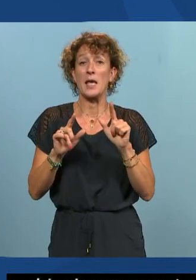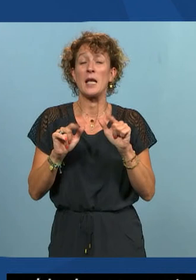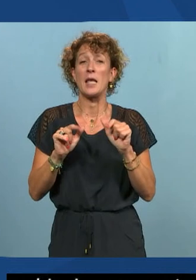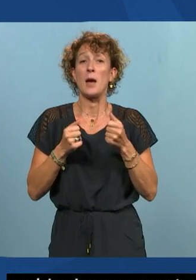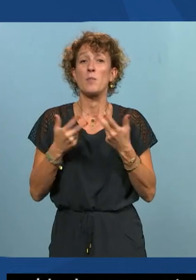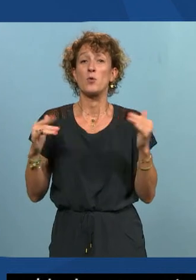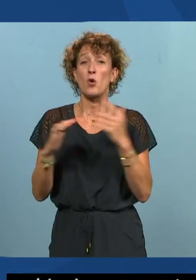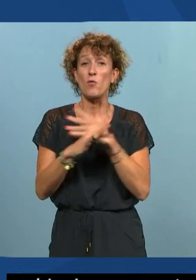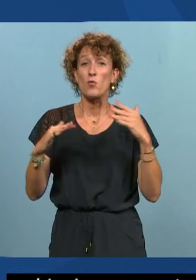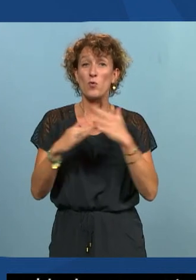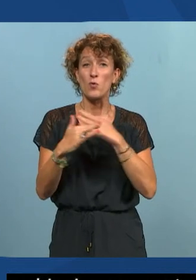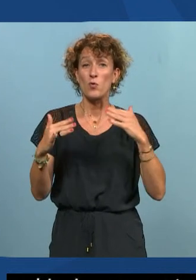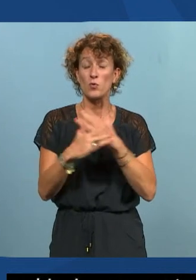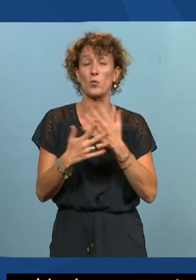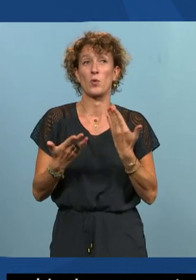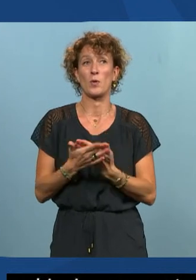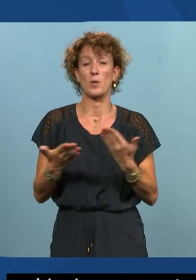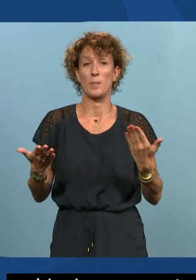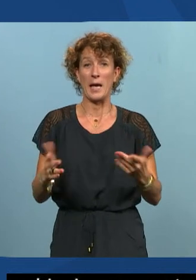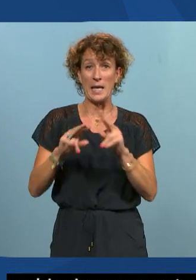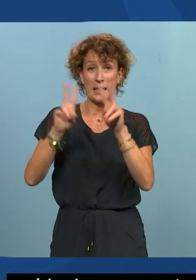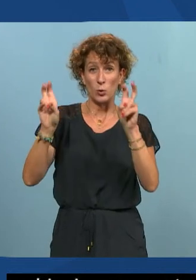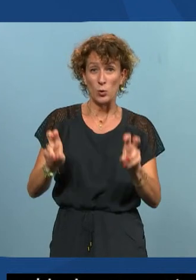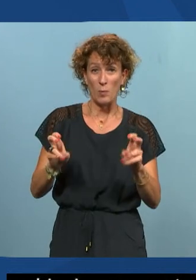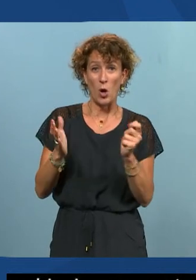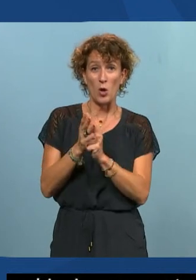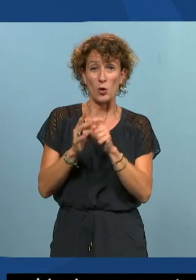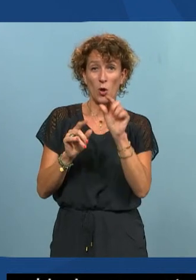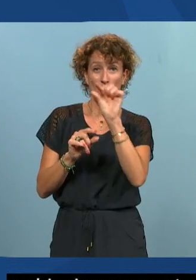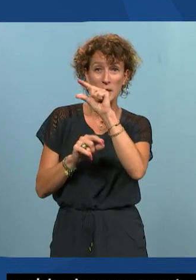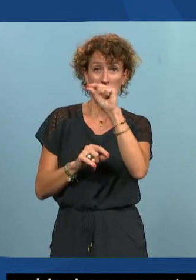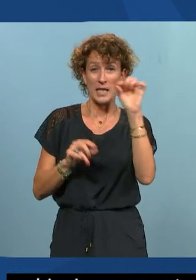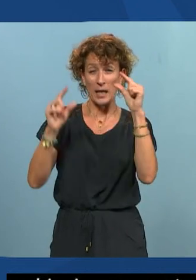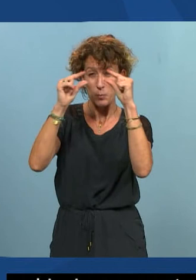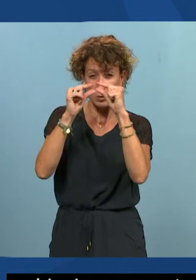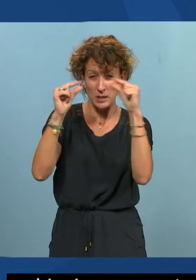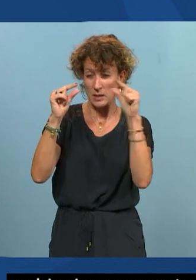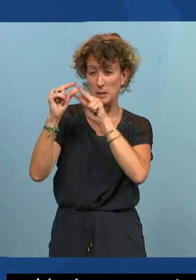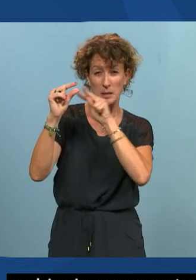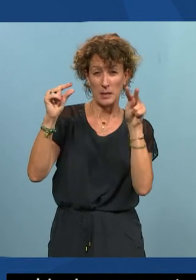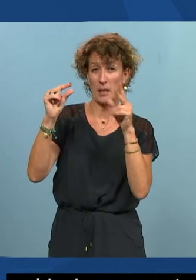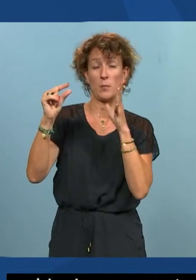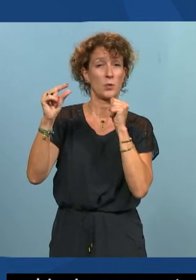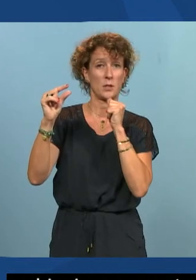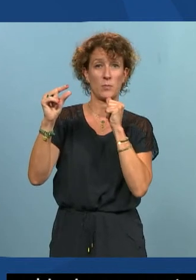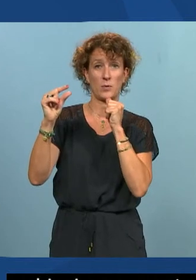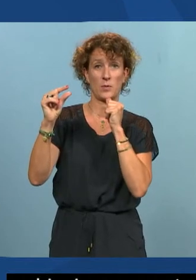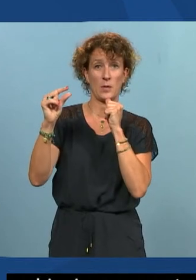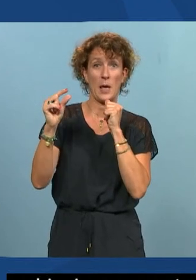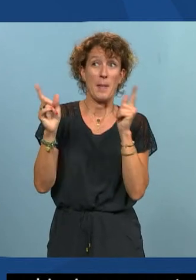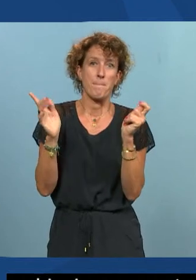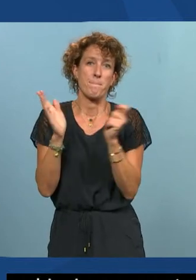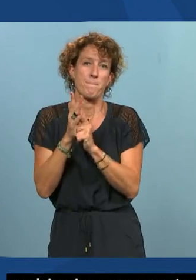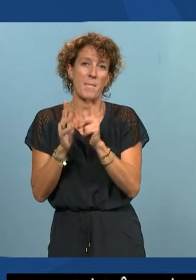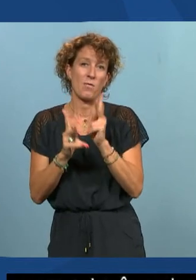au niveau des documents quand c'est écrit petit c'est difficilement et même par moment la